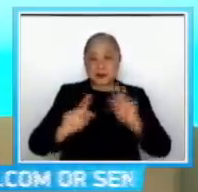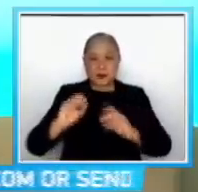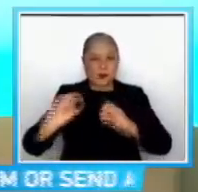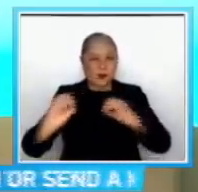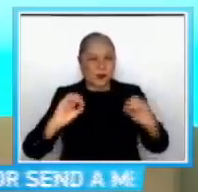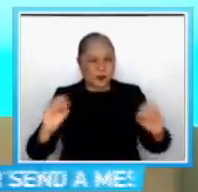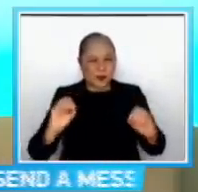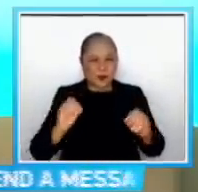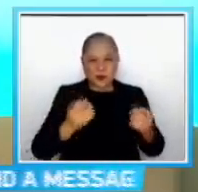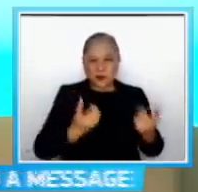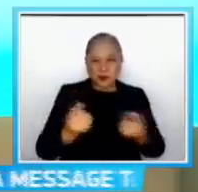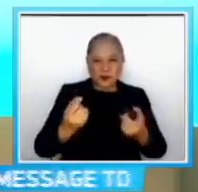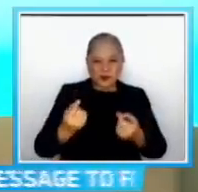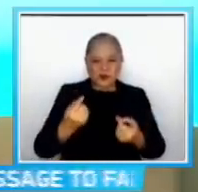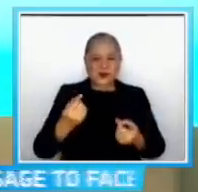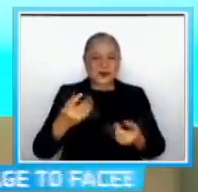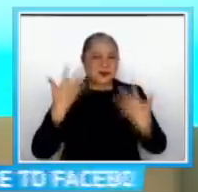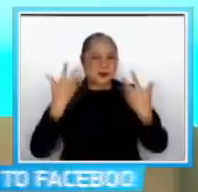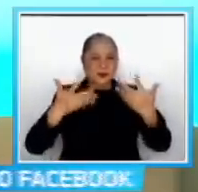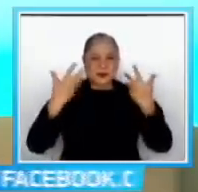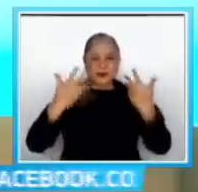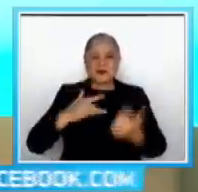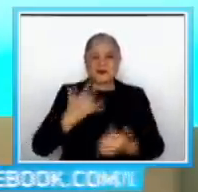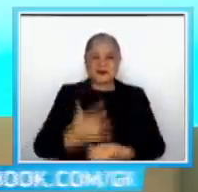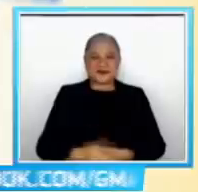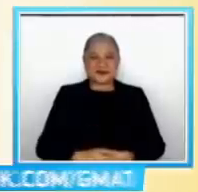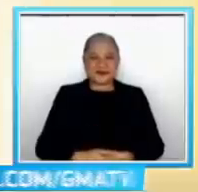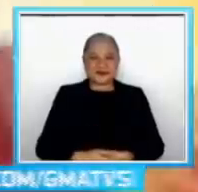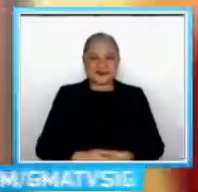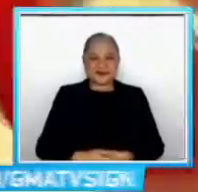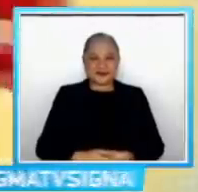para malamigan Balitang hatid ni Marie Zomani